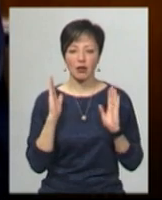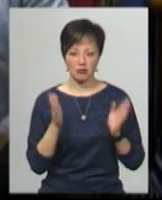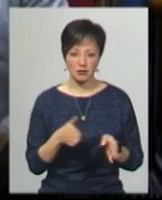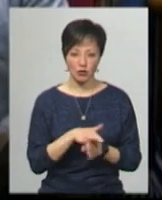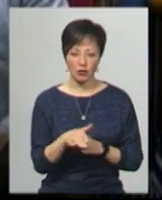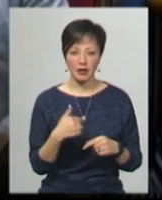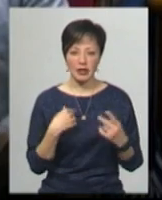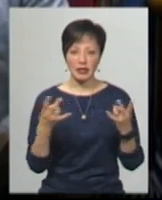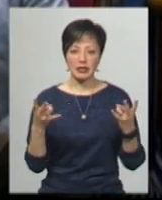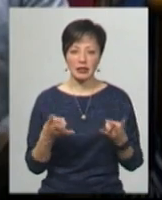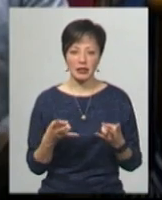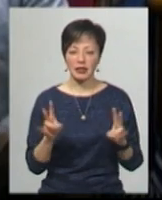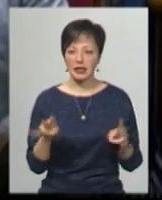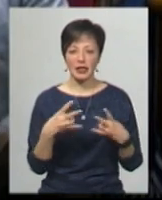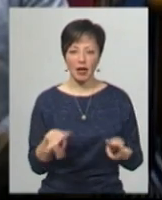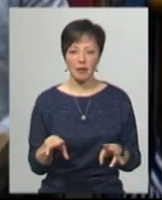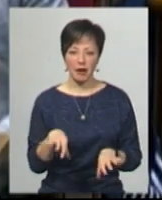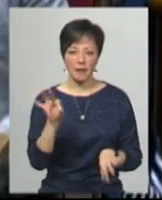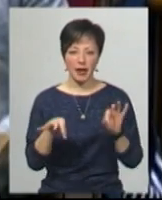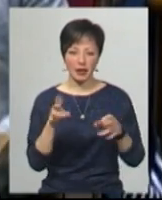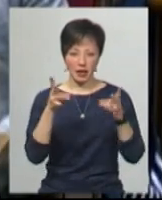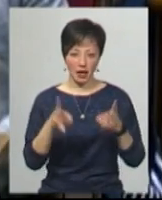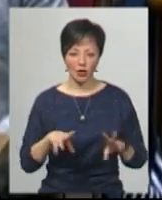Ні треба підгарувати політичними дивідендами на трагедії.